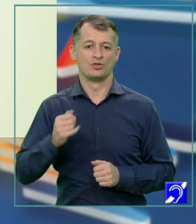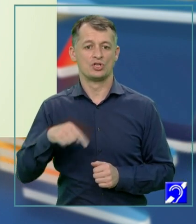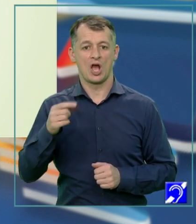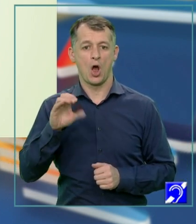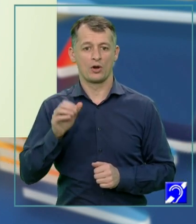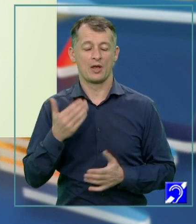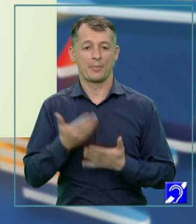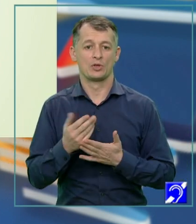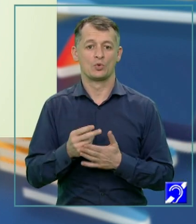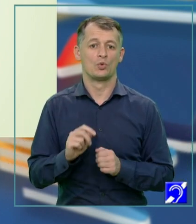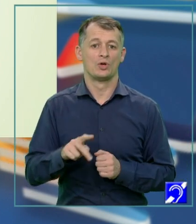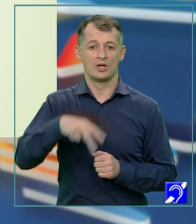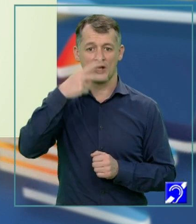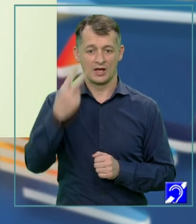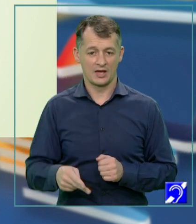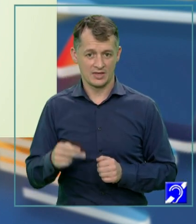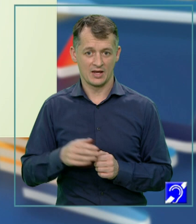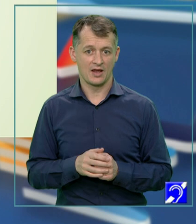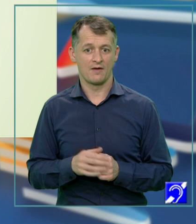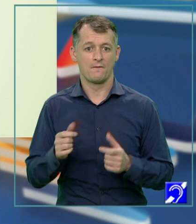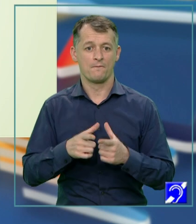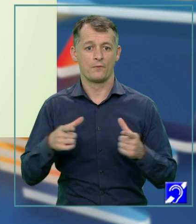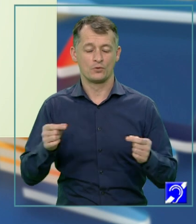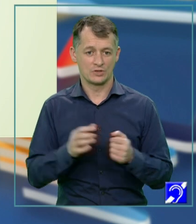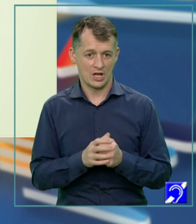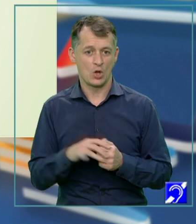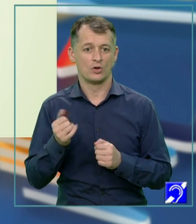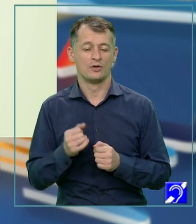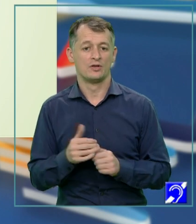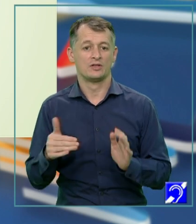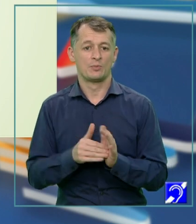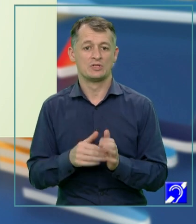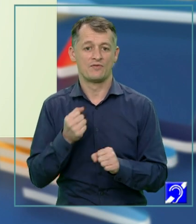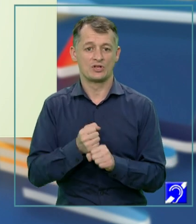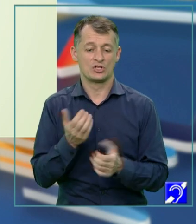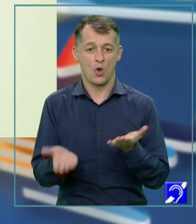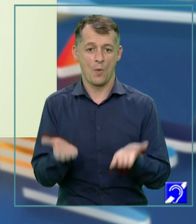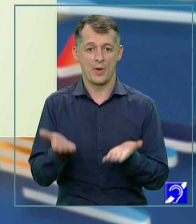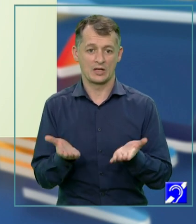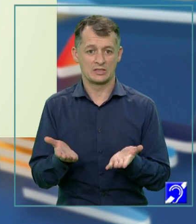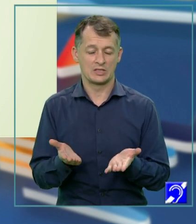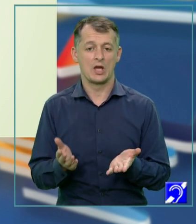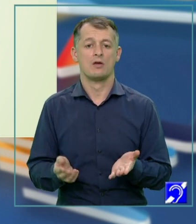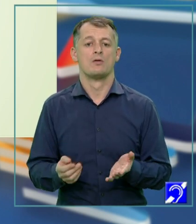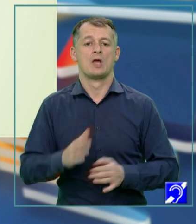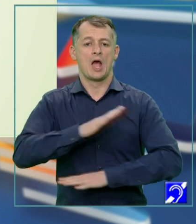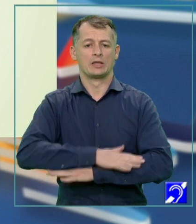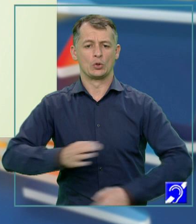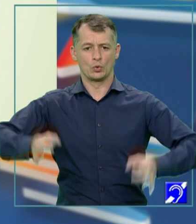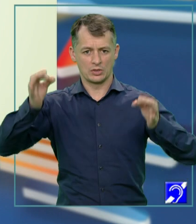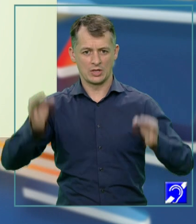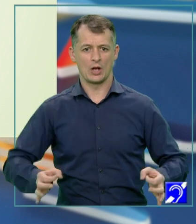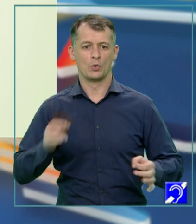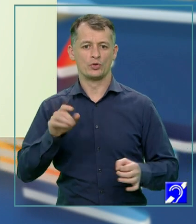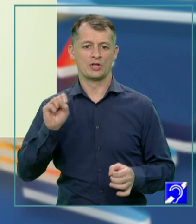compunerii a trebuit să rezumați secvența prezentată în fragment, să comparați atitudinea a lui Ștefan și pe cea a Corinei